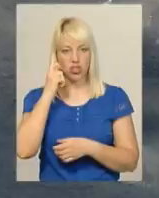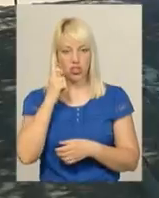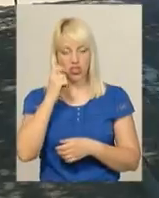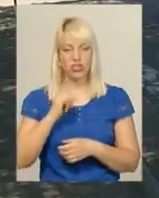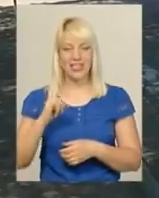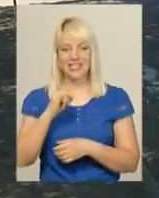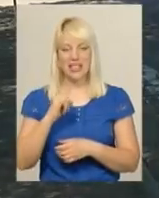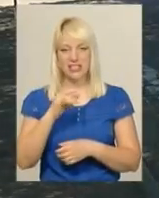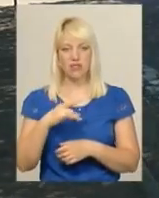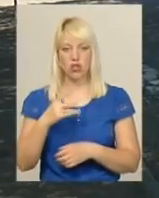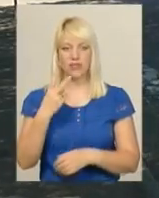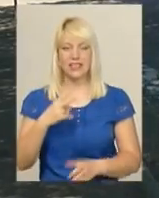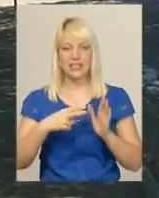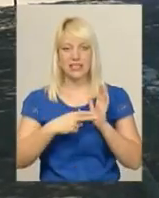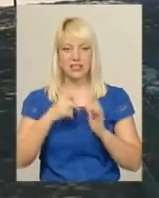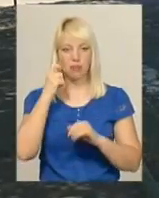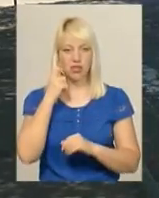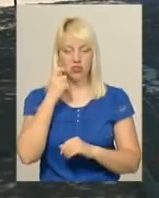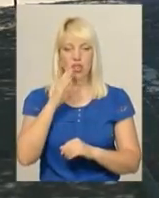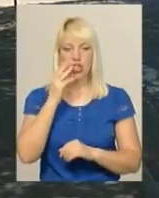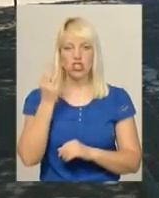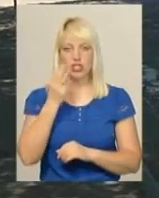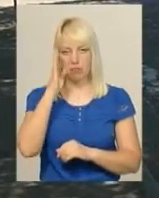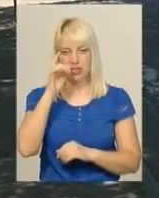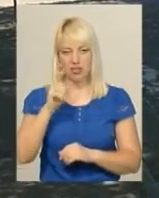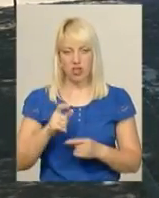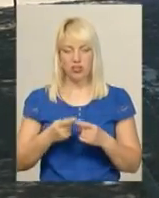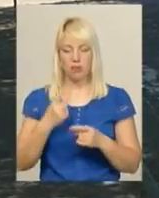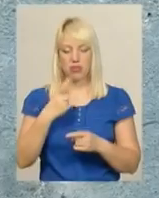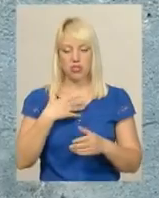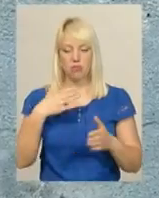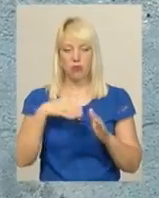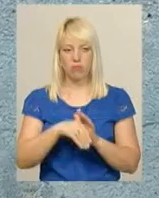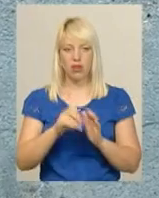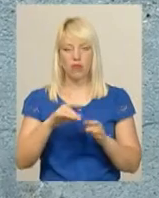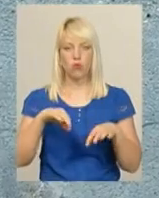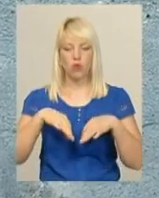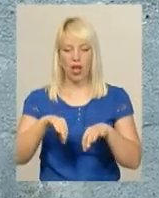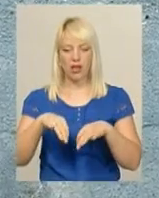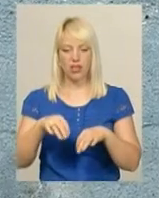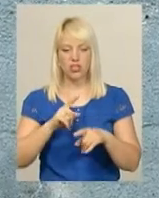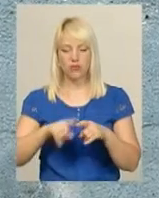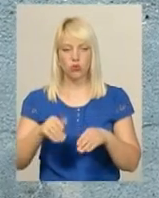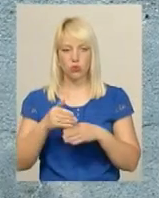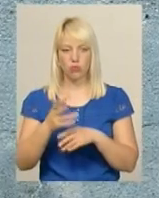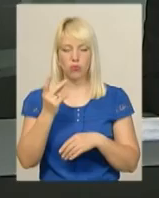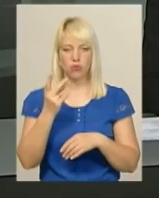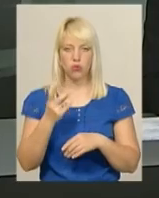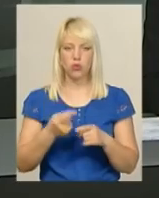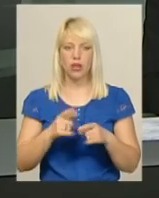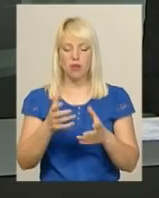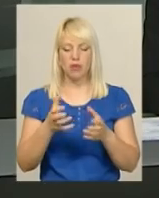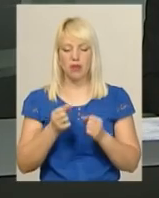Ізаславського району та 27-річного шепетівчанина. Перший помер у кареті швидкої допомоги, другий – у приймальному відділенні